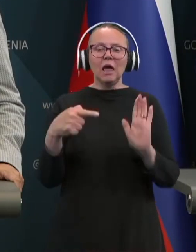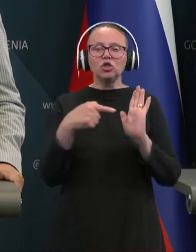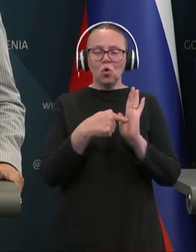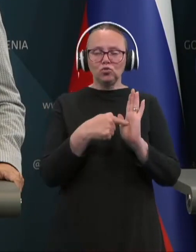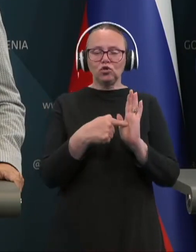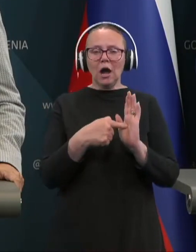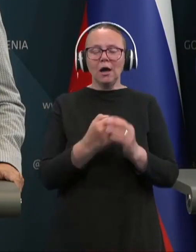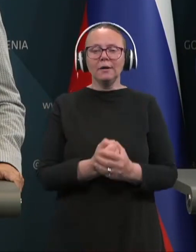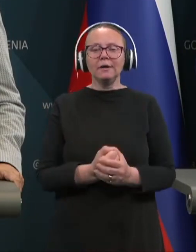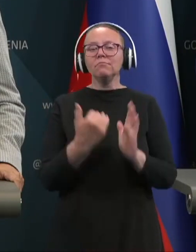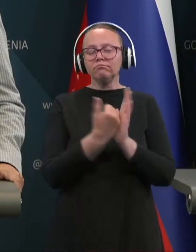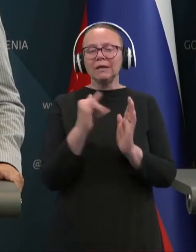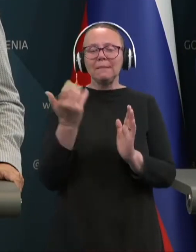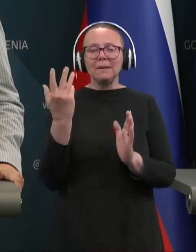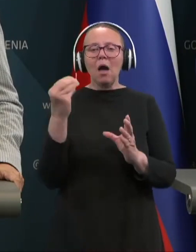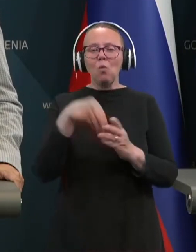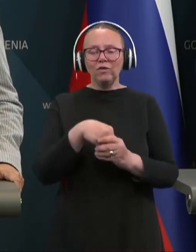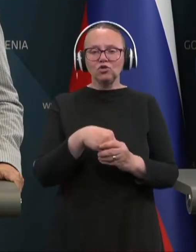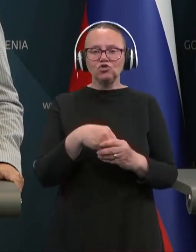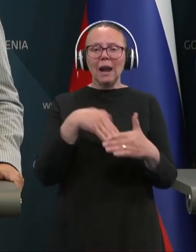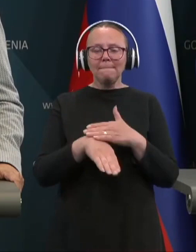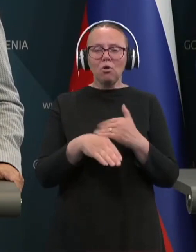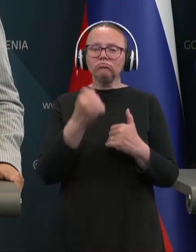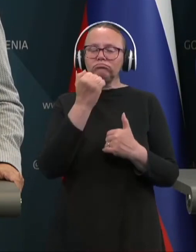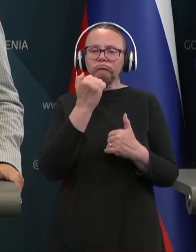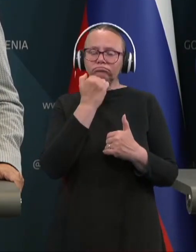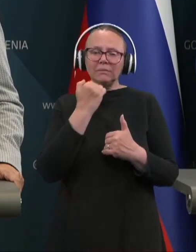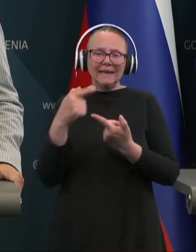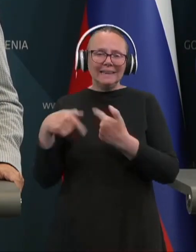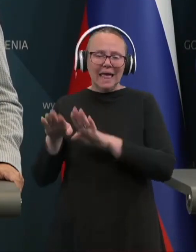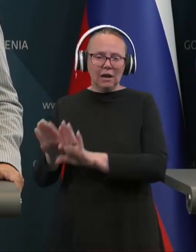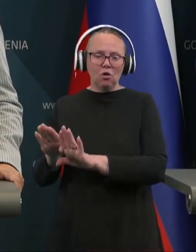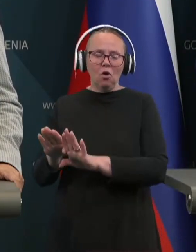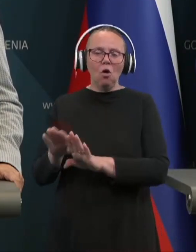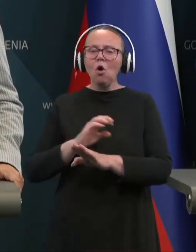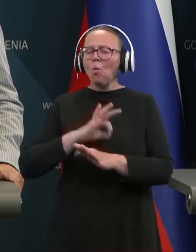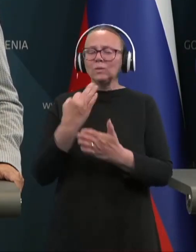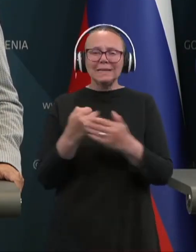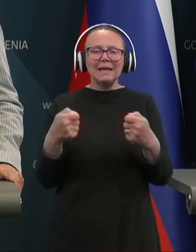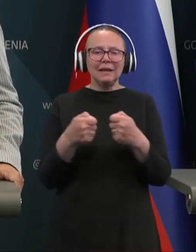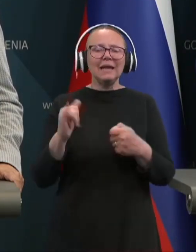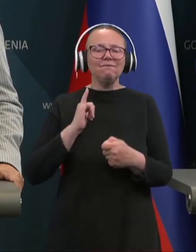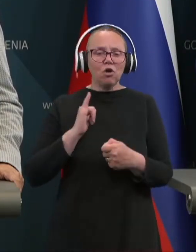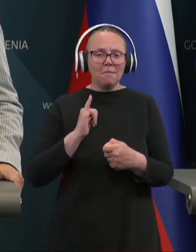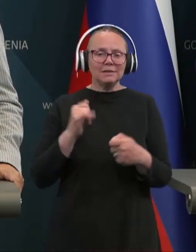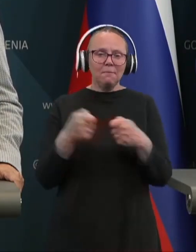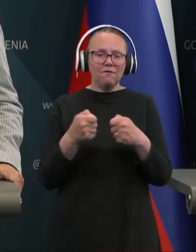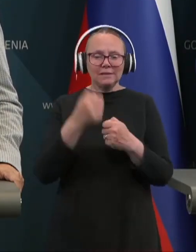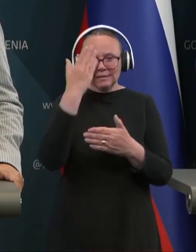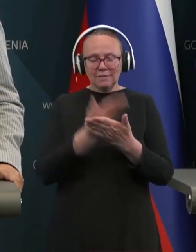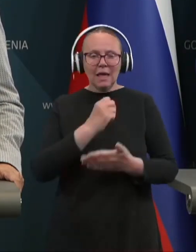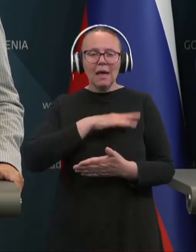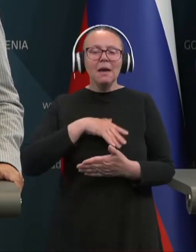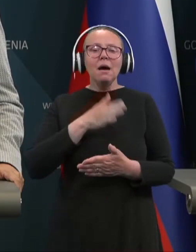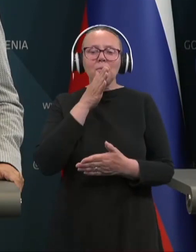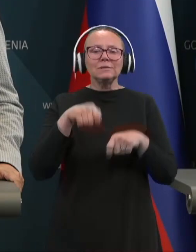bila uvrščena pod interno. Vse informacije vezane s priznanjem Palestine bo